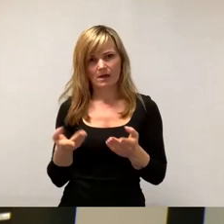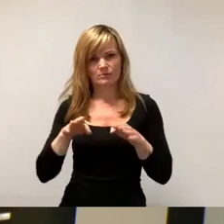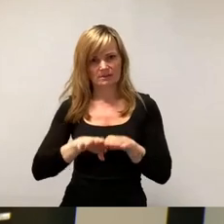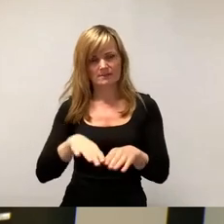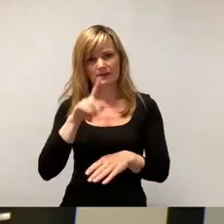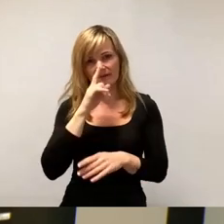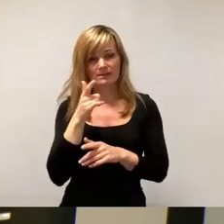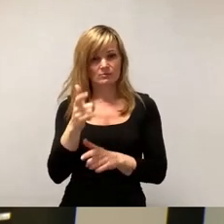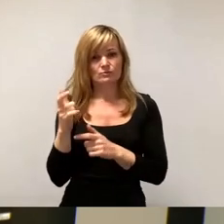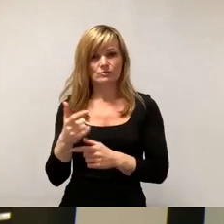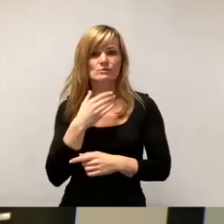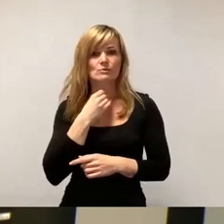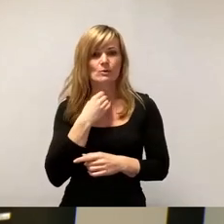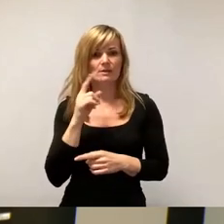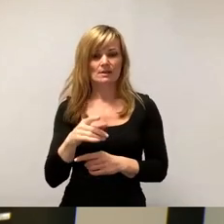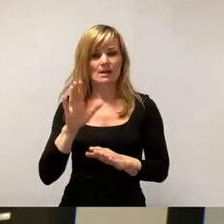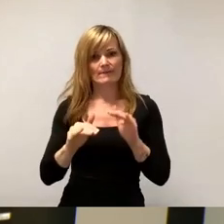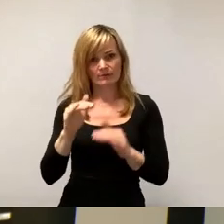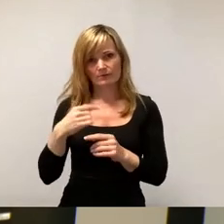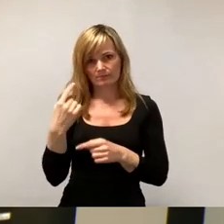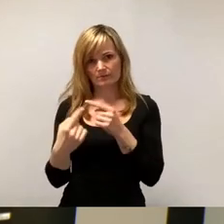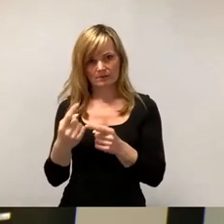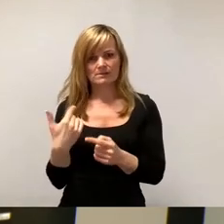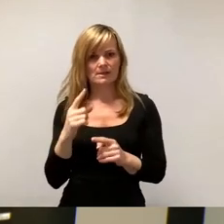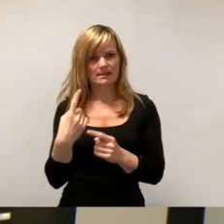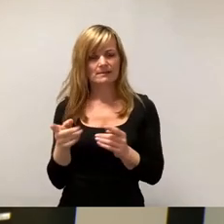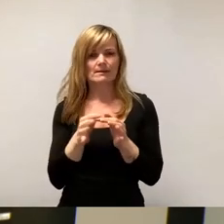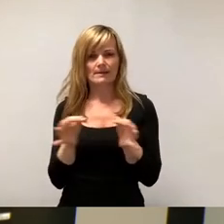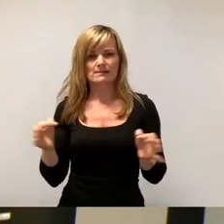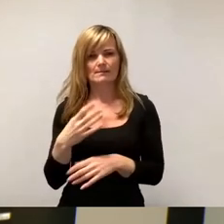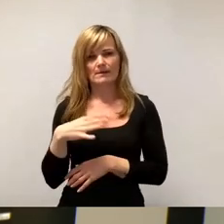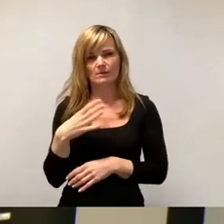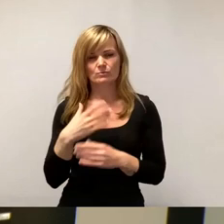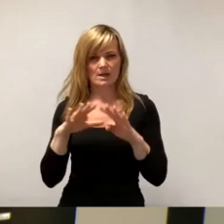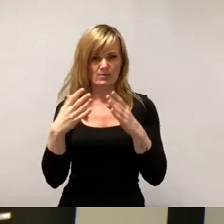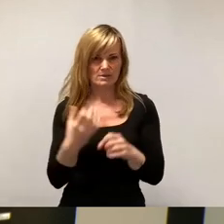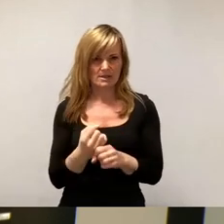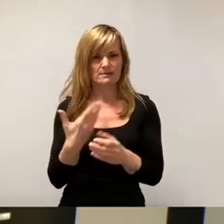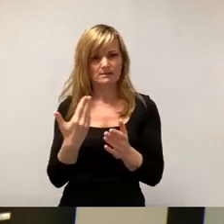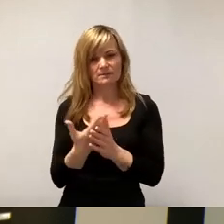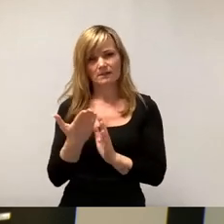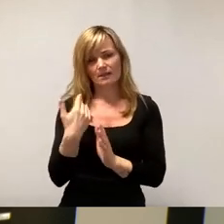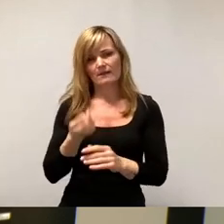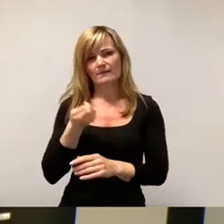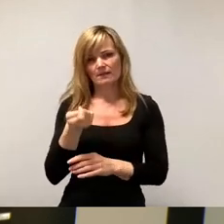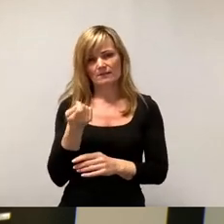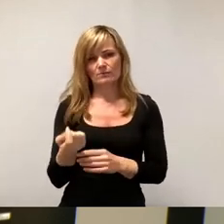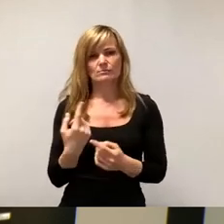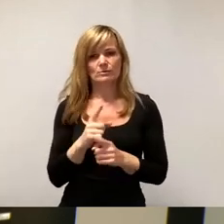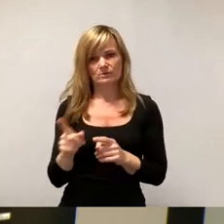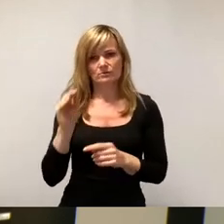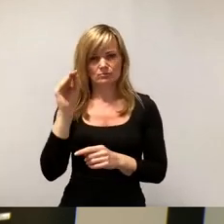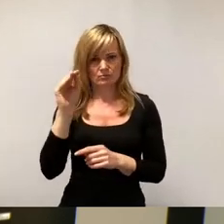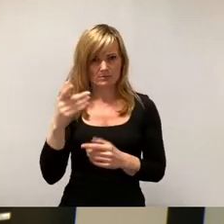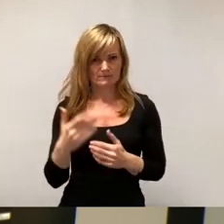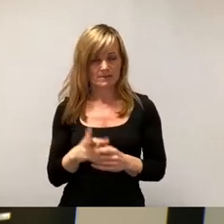muss es immer ein Abwägungsprozess mit anderen Maßnahmen im aktuellen Haushalt sein und aus dem finanziert werden. Sonst geht es eben in die Zukunft. Aber